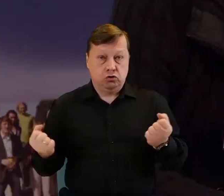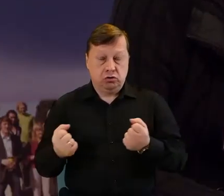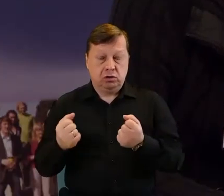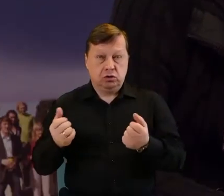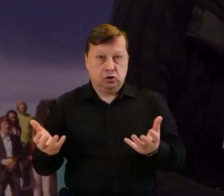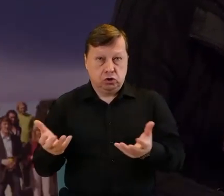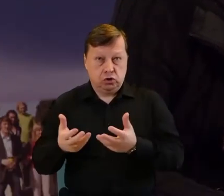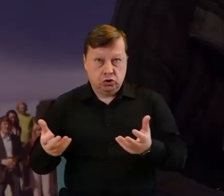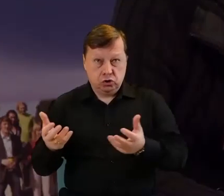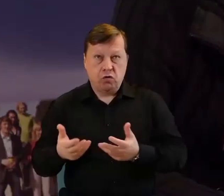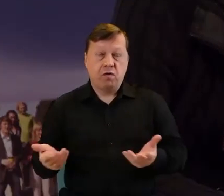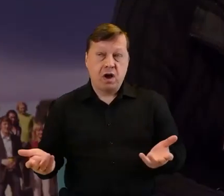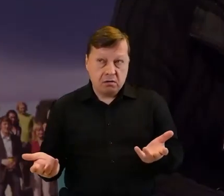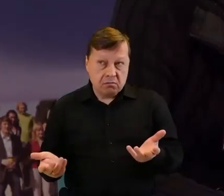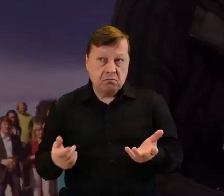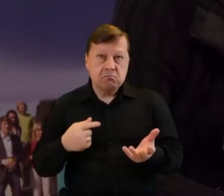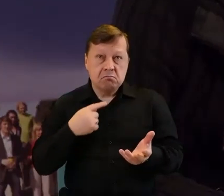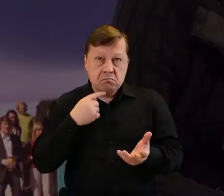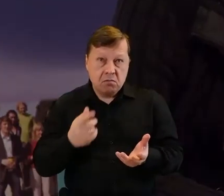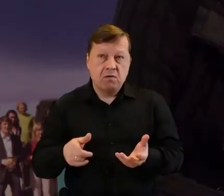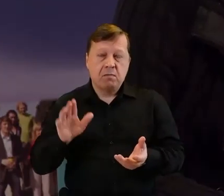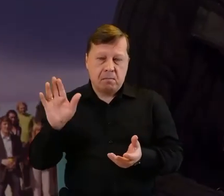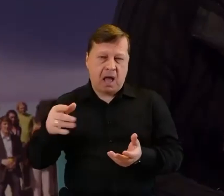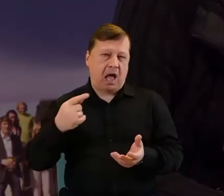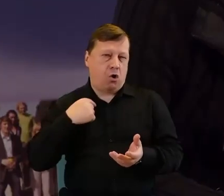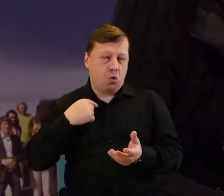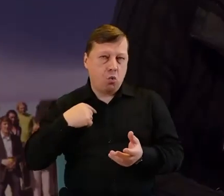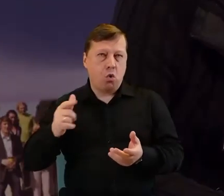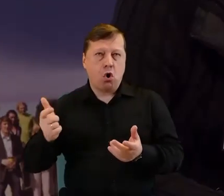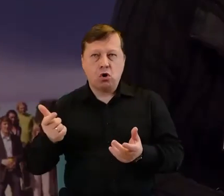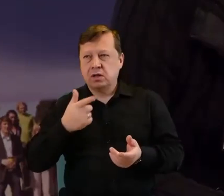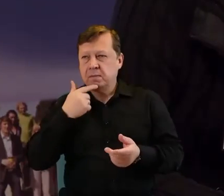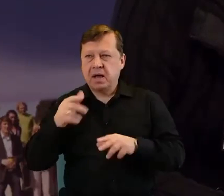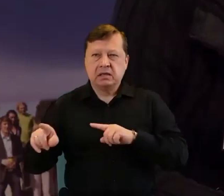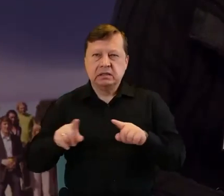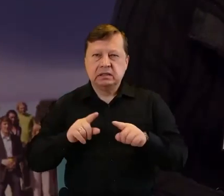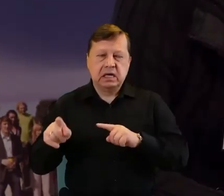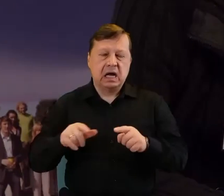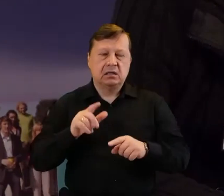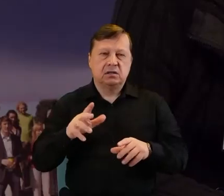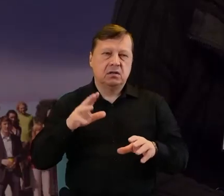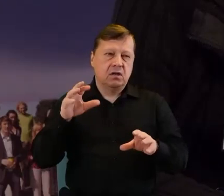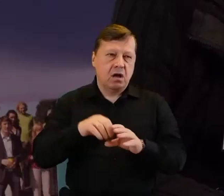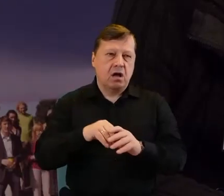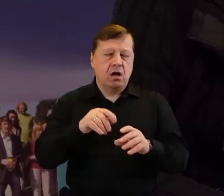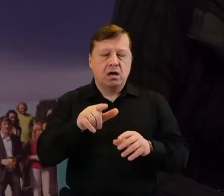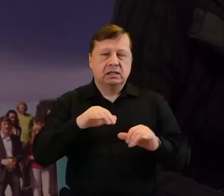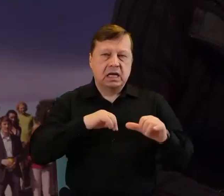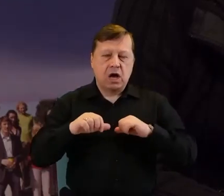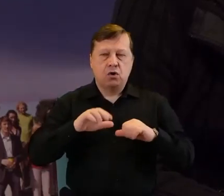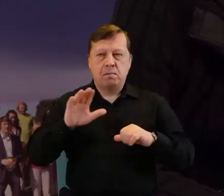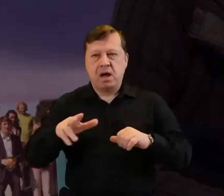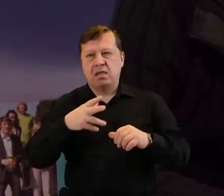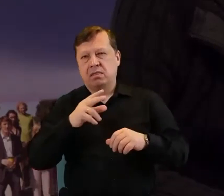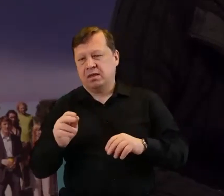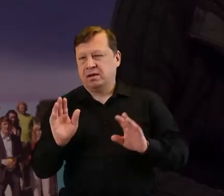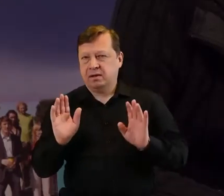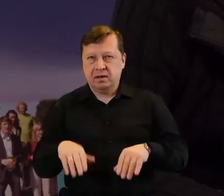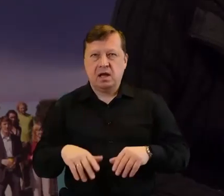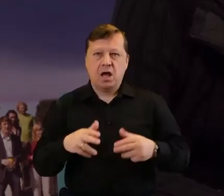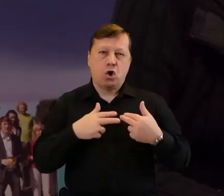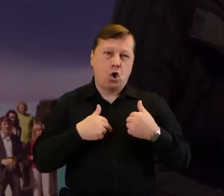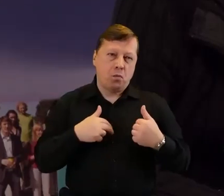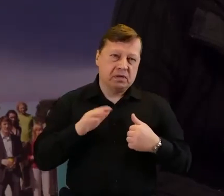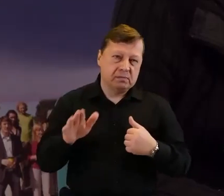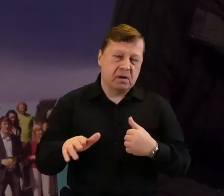to rzeczywiście mają głos, niezależnie od tego, czy są w jakichś strukturach takich formalnych, czy są właśnie w tej komisji,